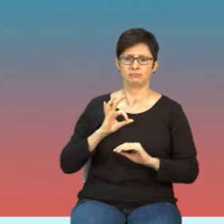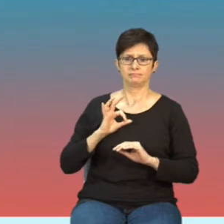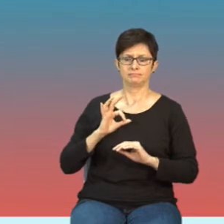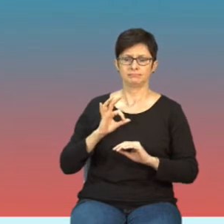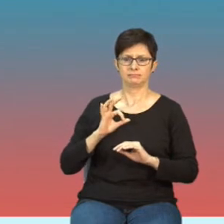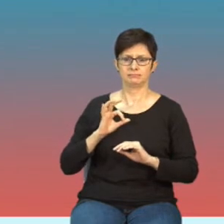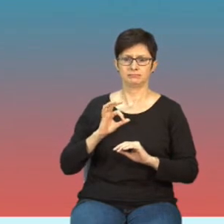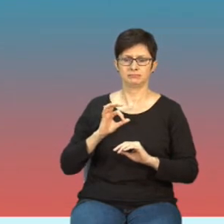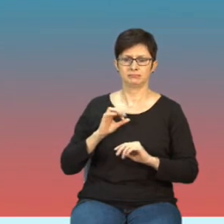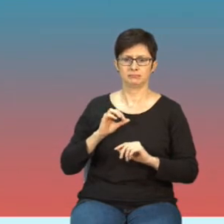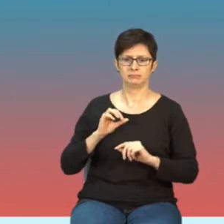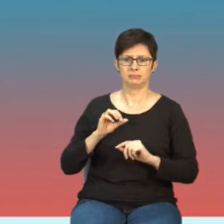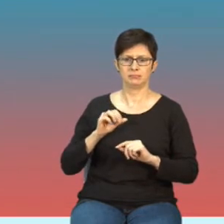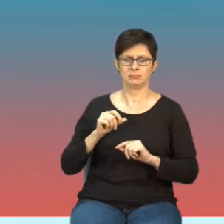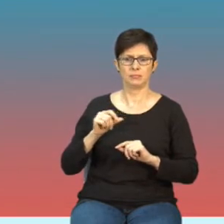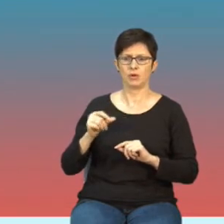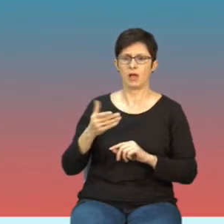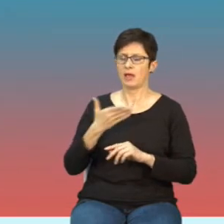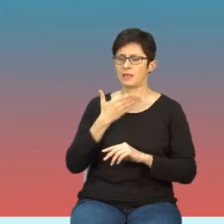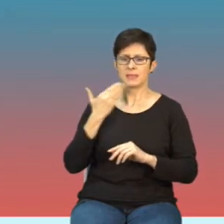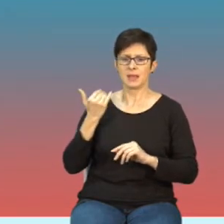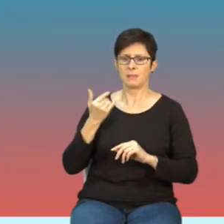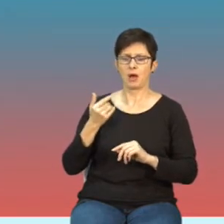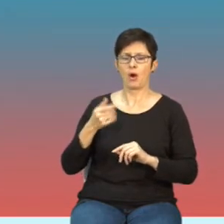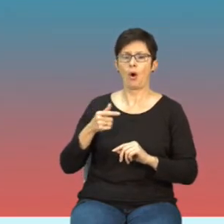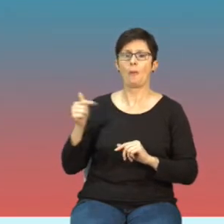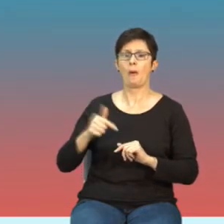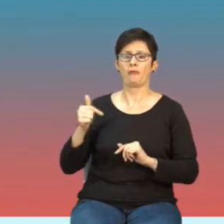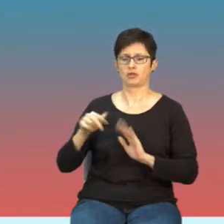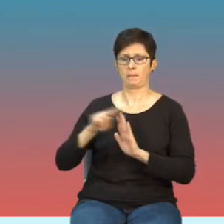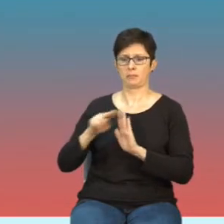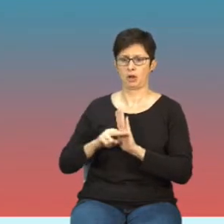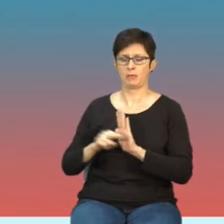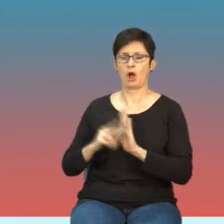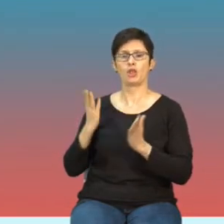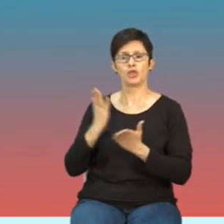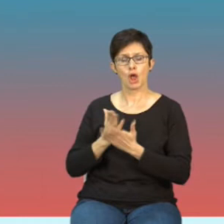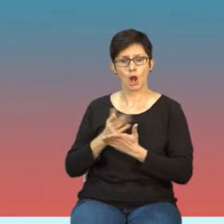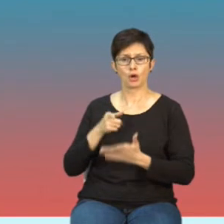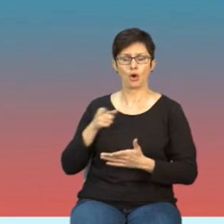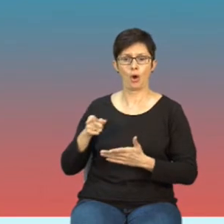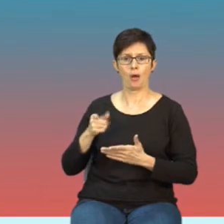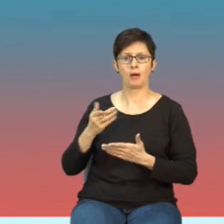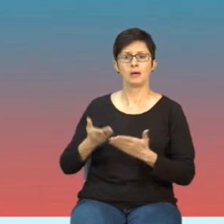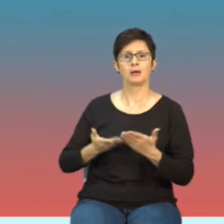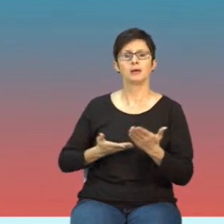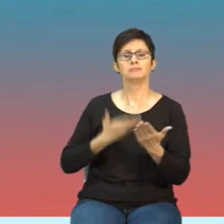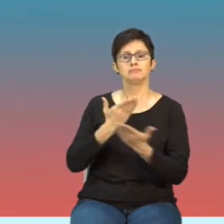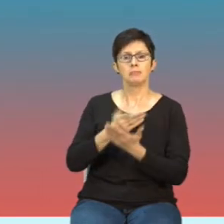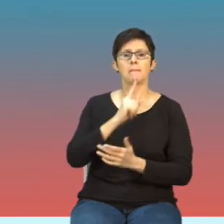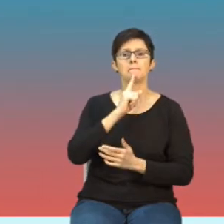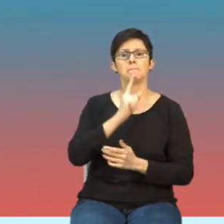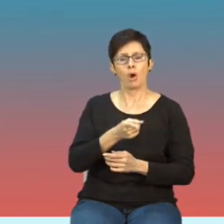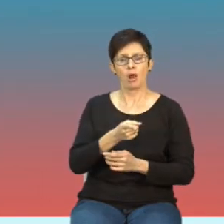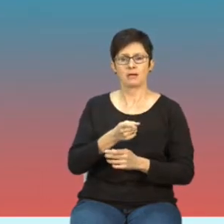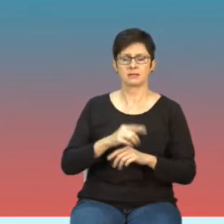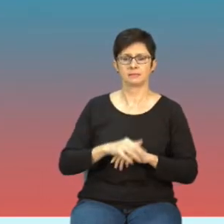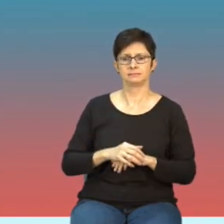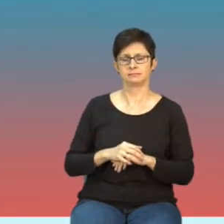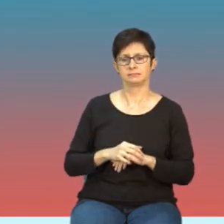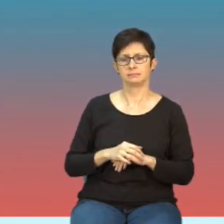są podane przez dyrektywę czyli obowiązujący przepis tylko są podane przez rekomendacje recommendation